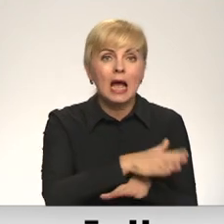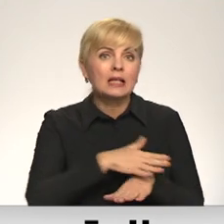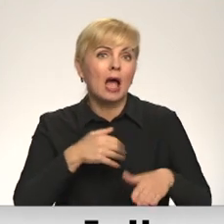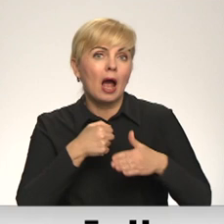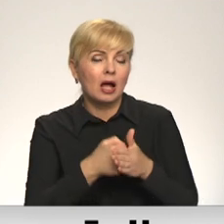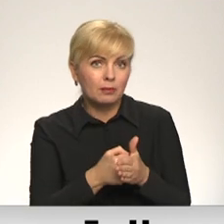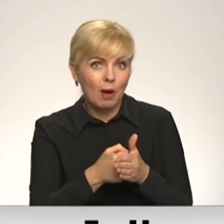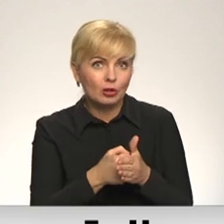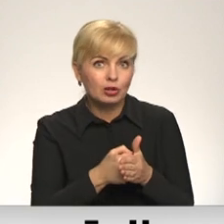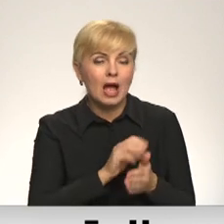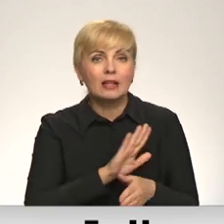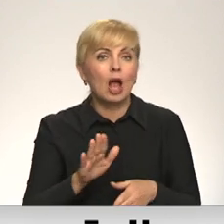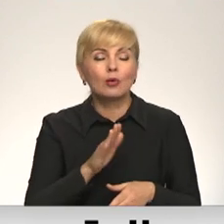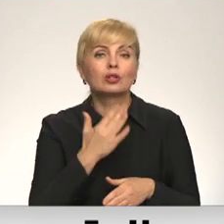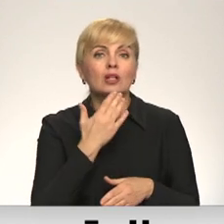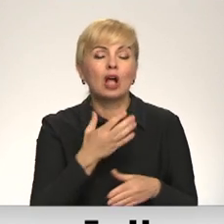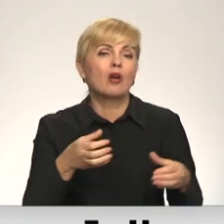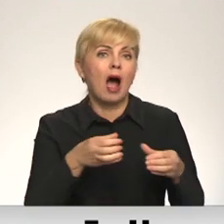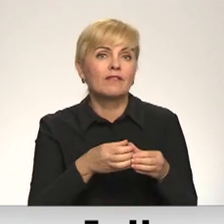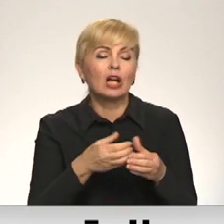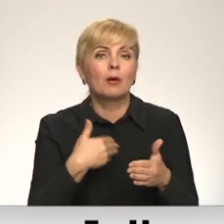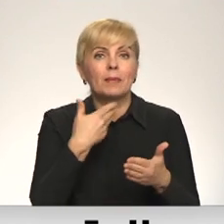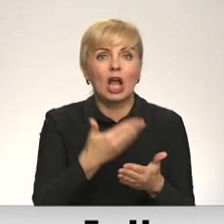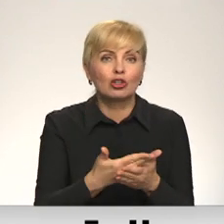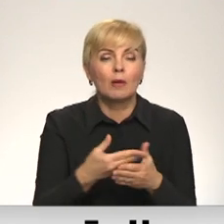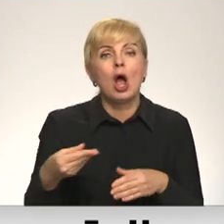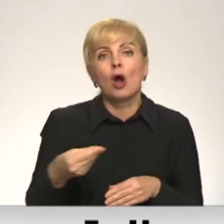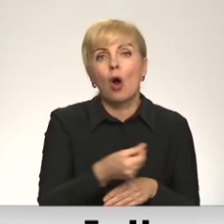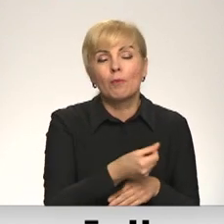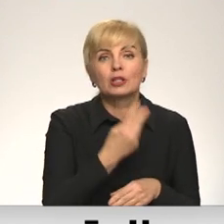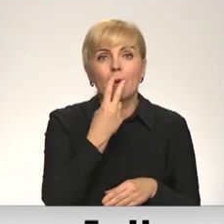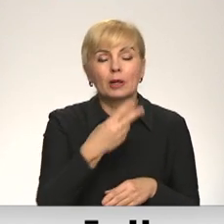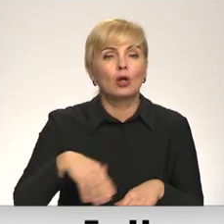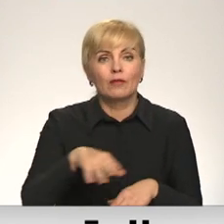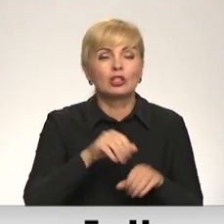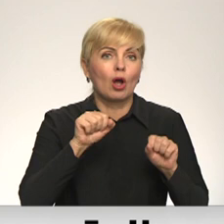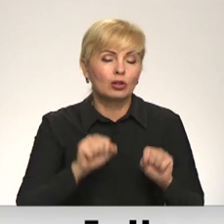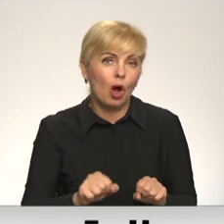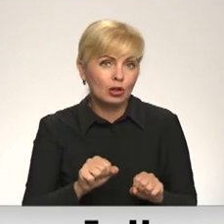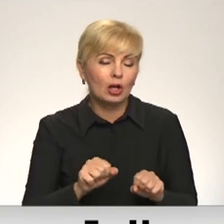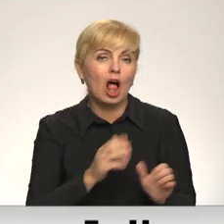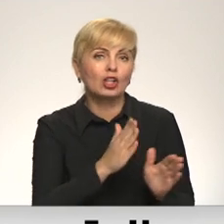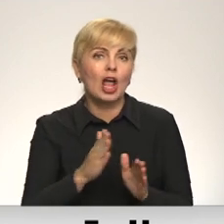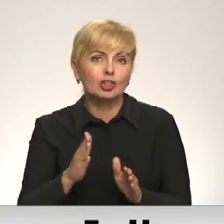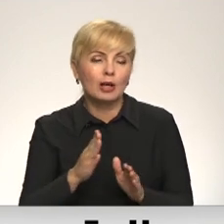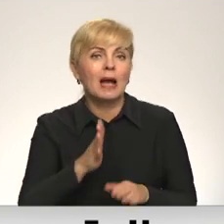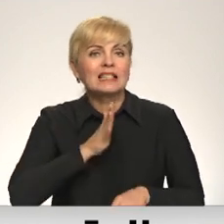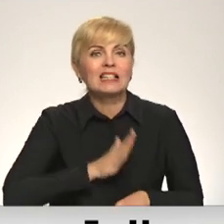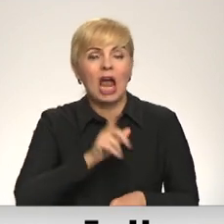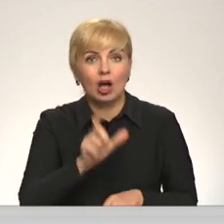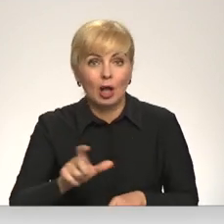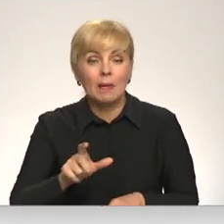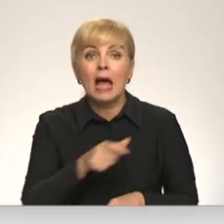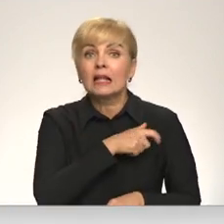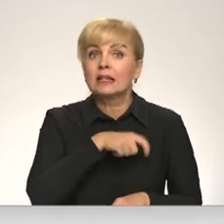atbalsts negu, Nacionālās atvienības priešlikums kompensācijas pārrecēt visu totaltāro režīmu upuriem. Ja saimas dektātiem ir